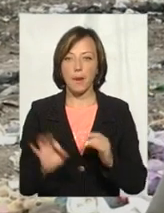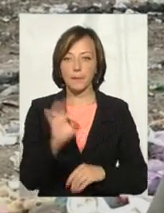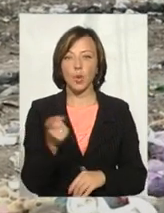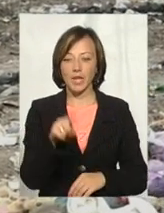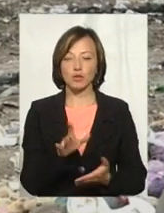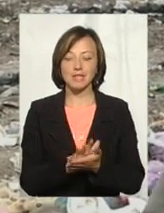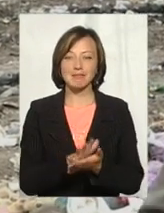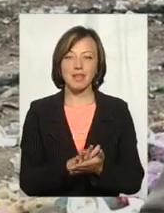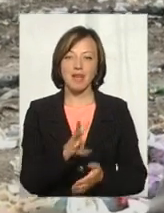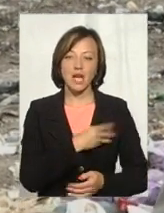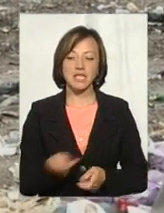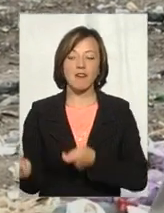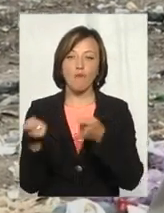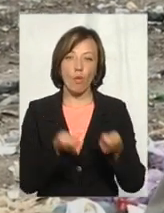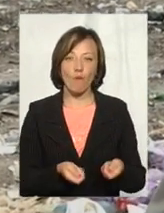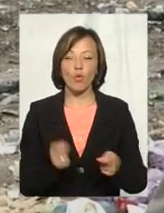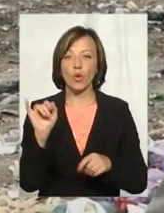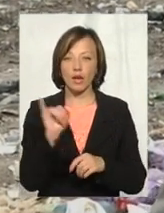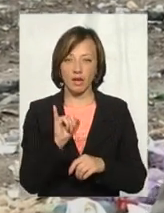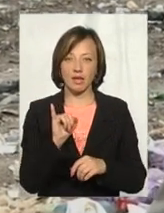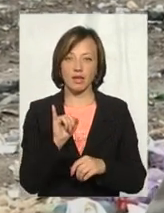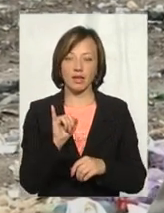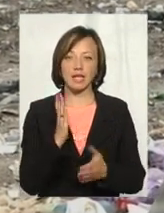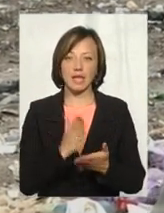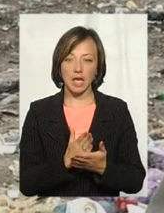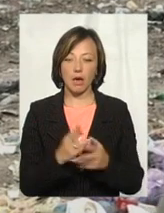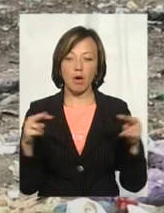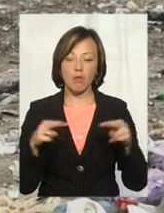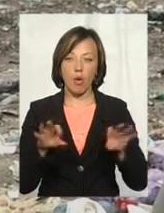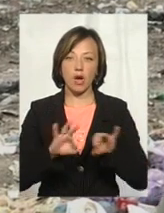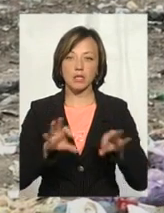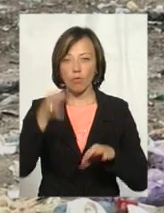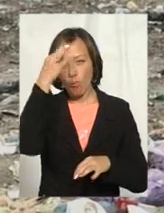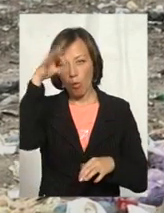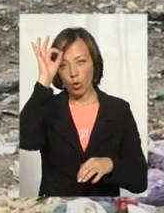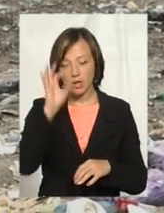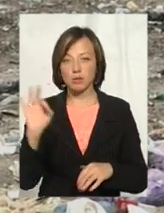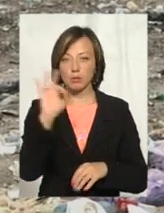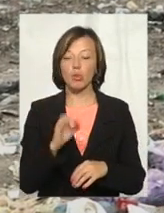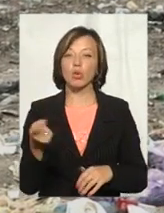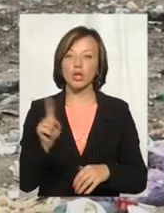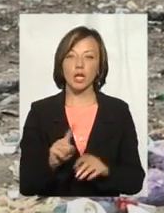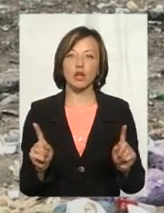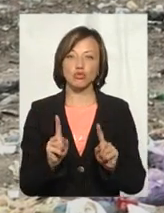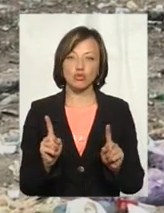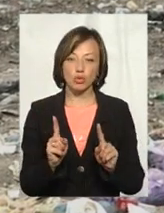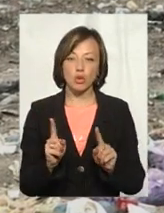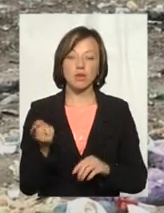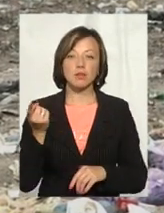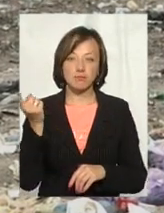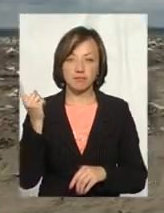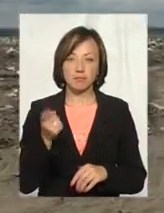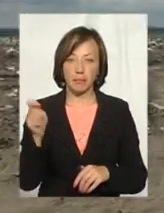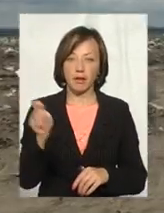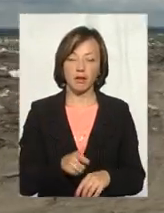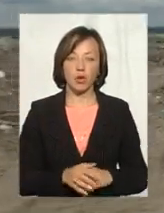сміття зі Львову і відповідно є покази в поліції про те, що саме звідти воно